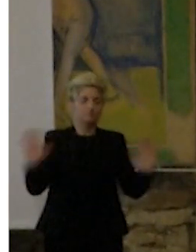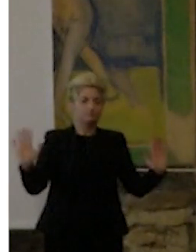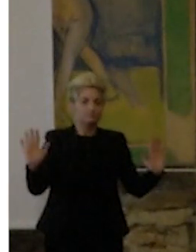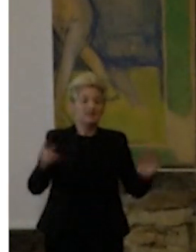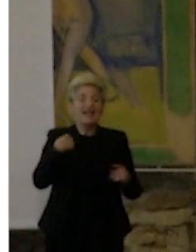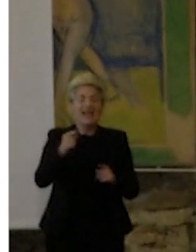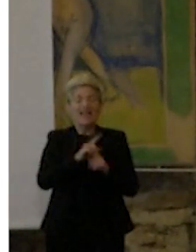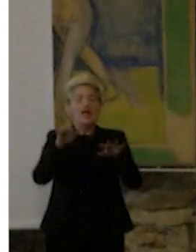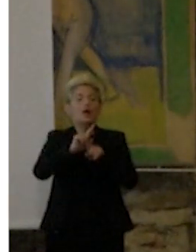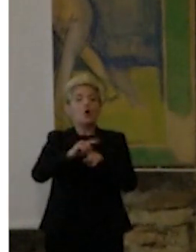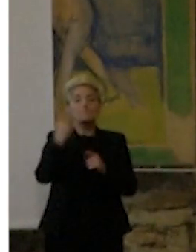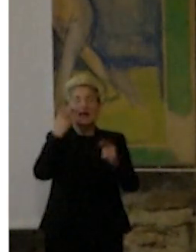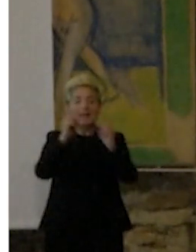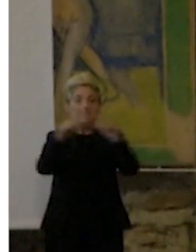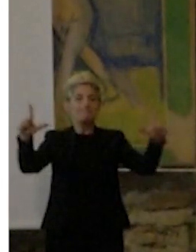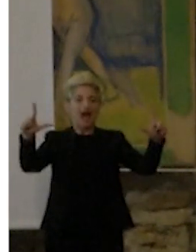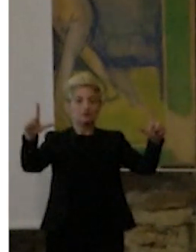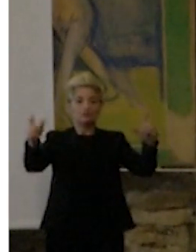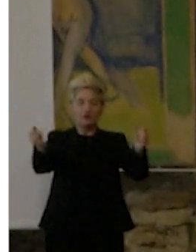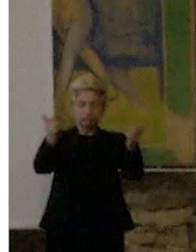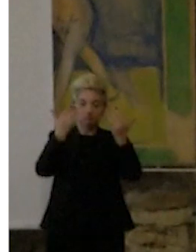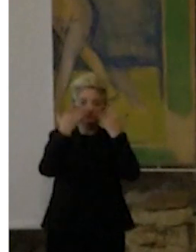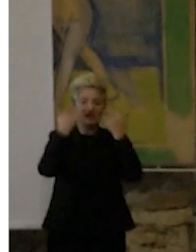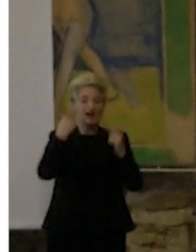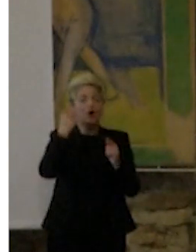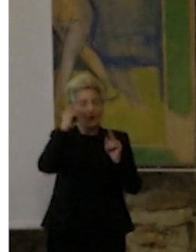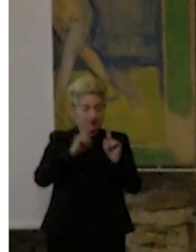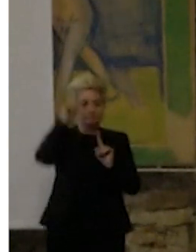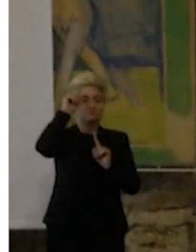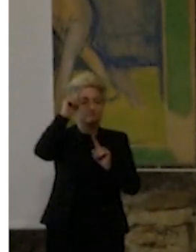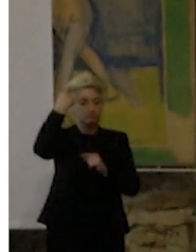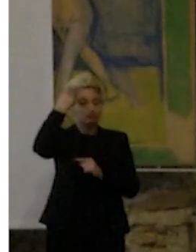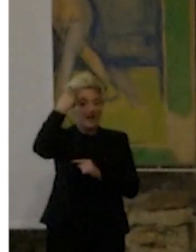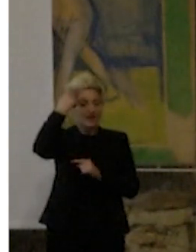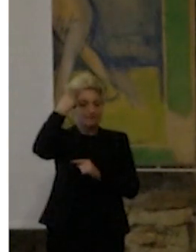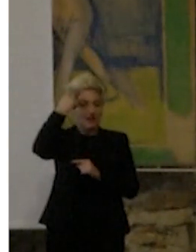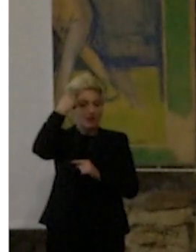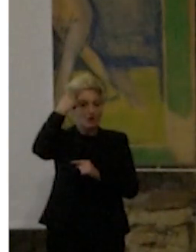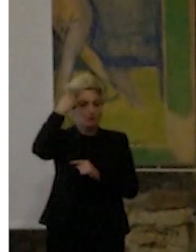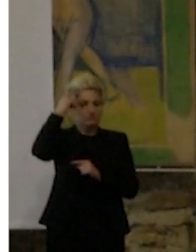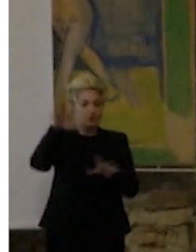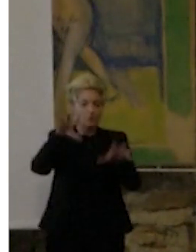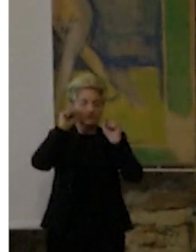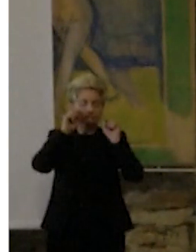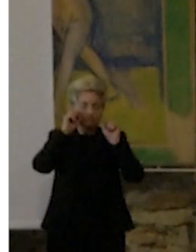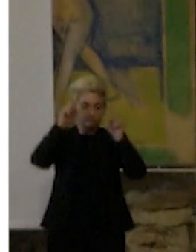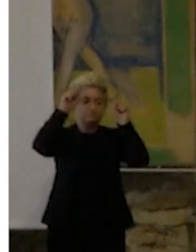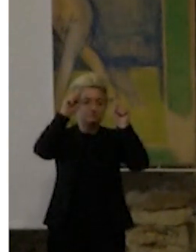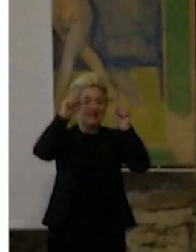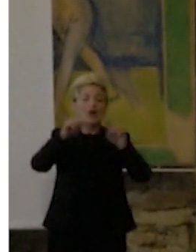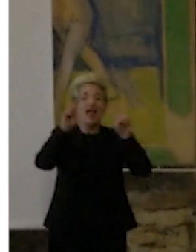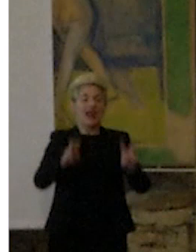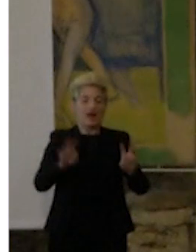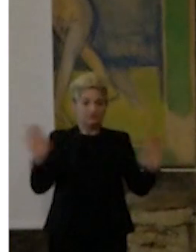'immagine ed è un puro segnale luminoso che viene trasmesso al cervello secondo un codice puramente